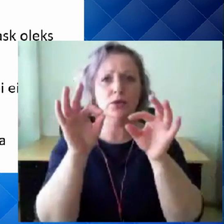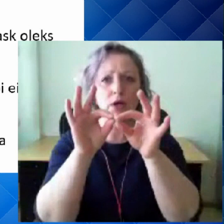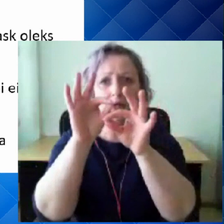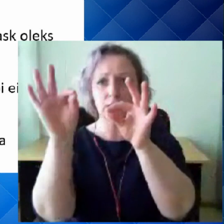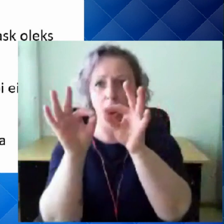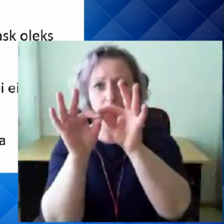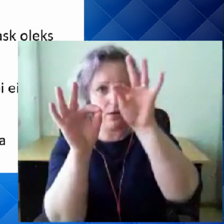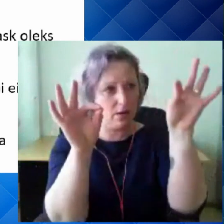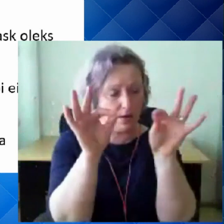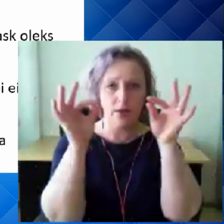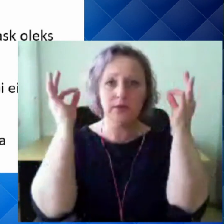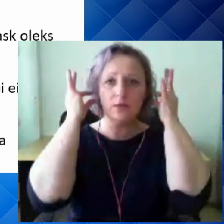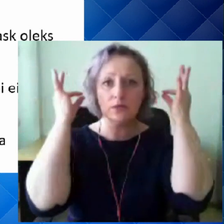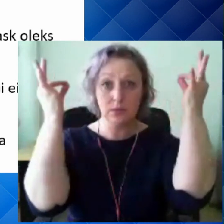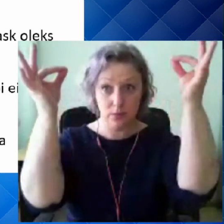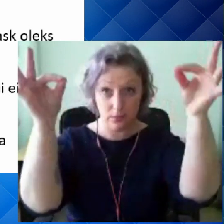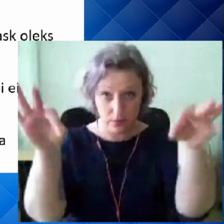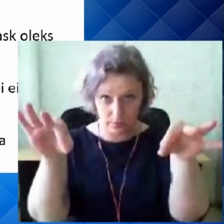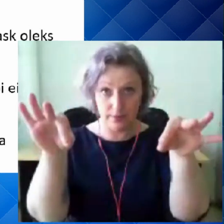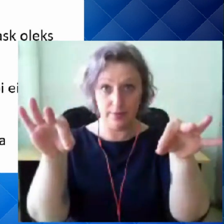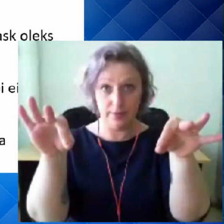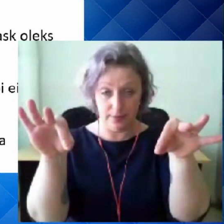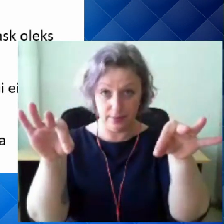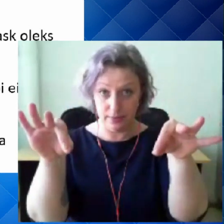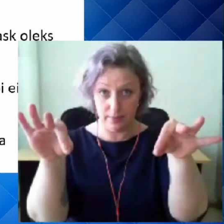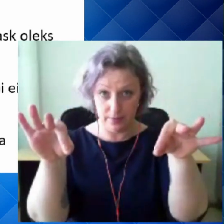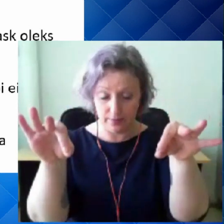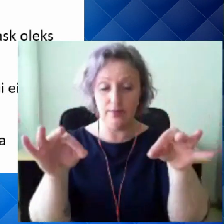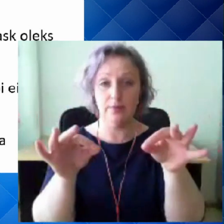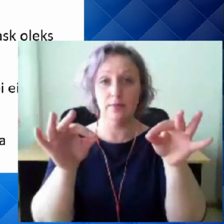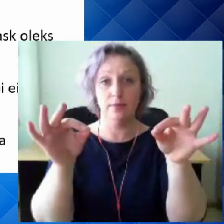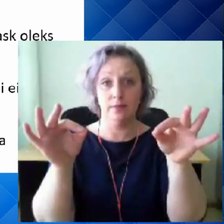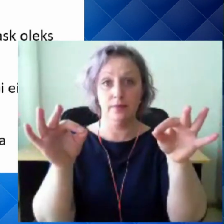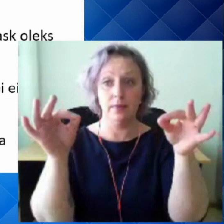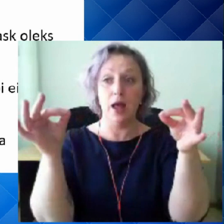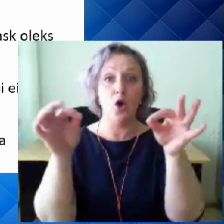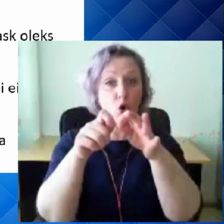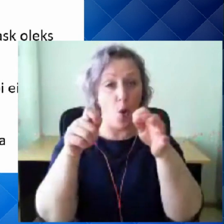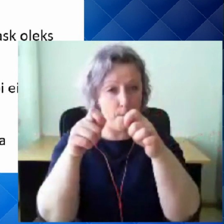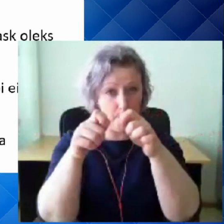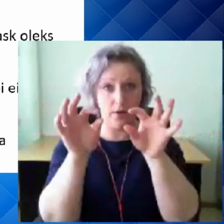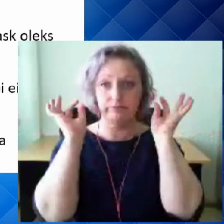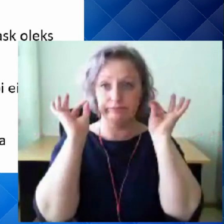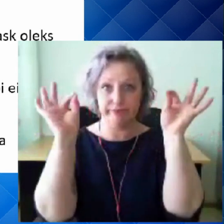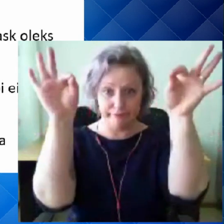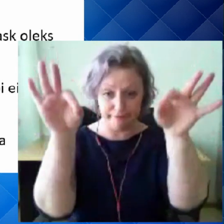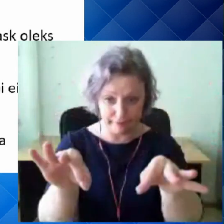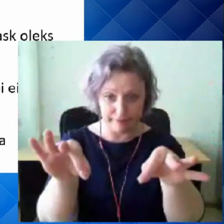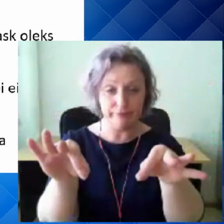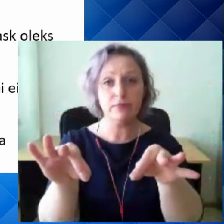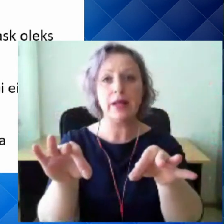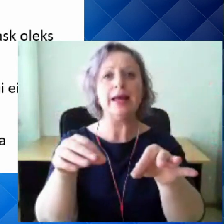ja võtame, niimoodi ei puuduta seda maski. Hoiame nüüd kummist kinni ja ilusti paneme